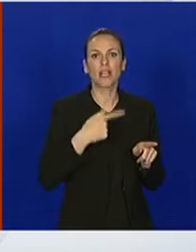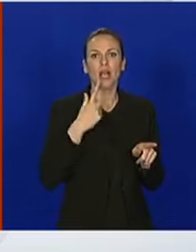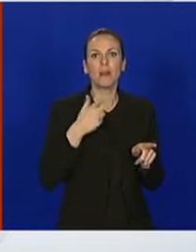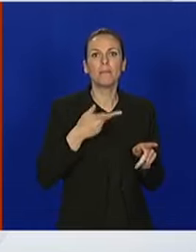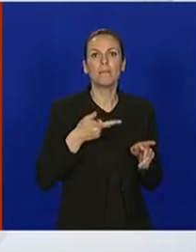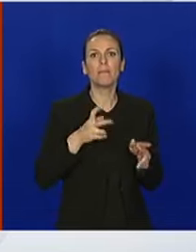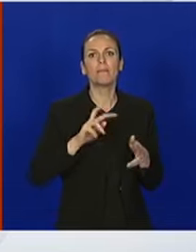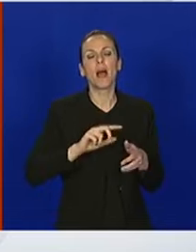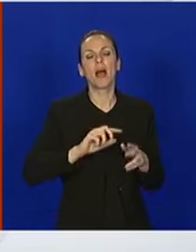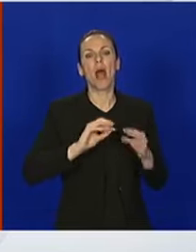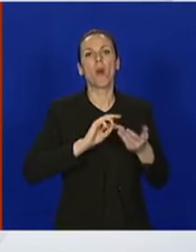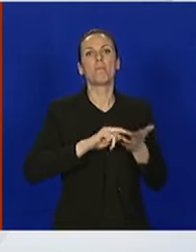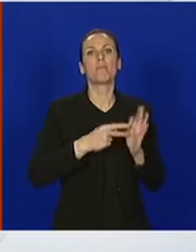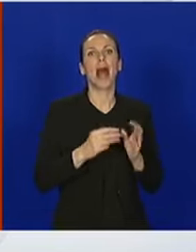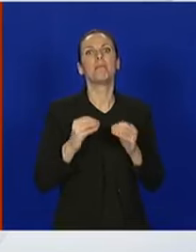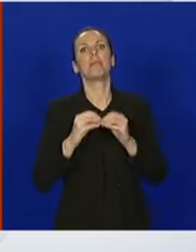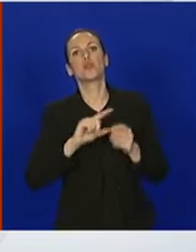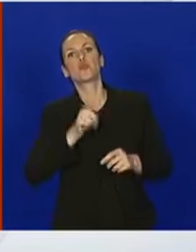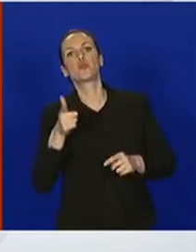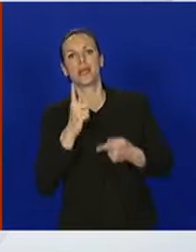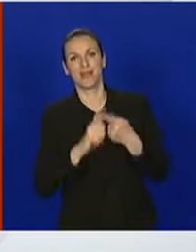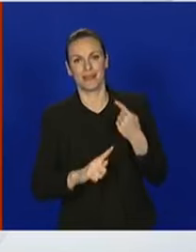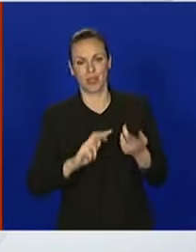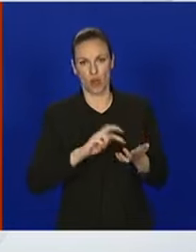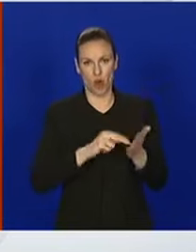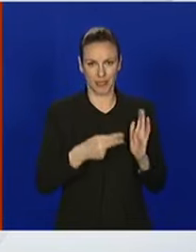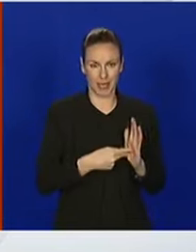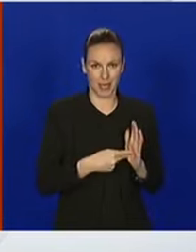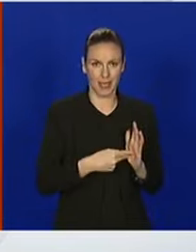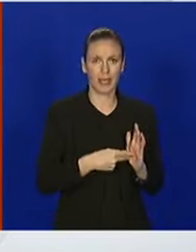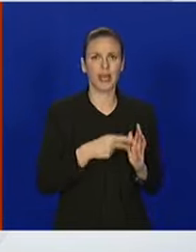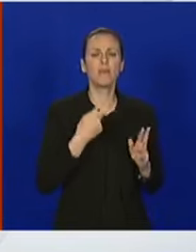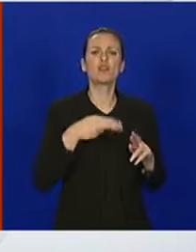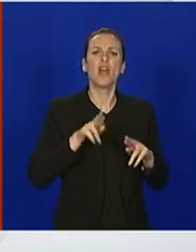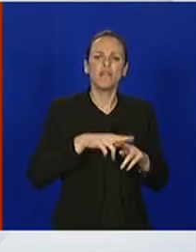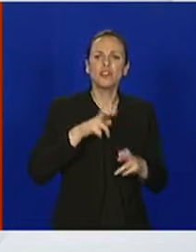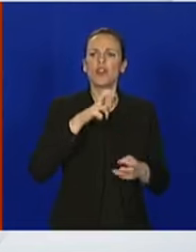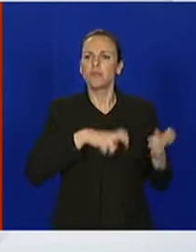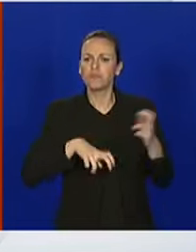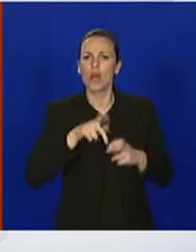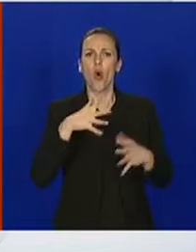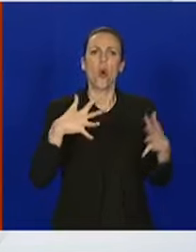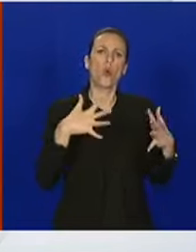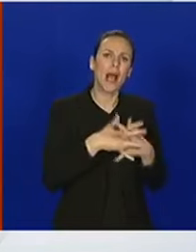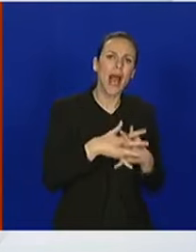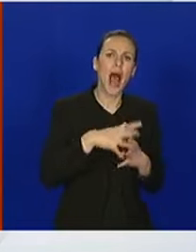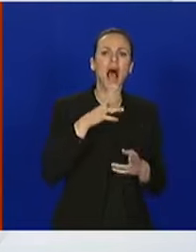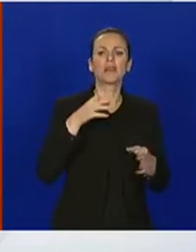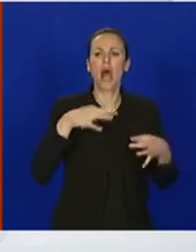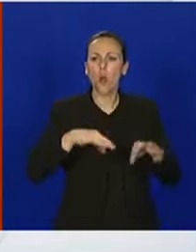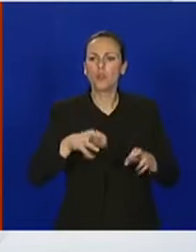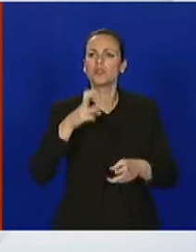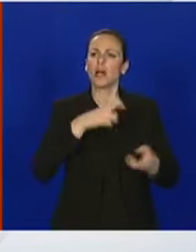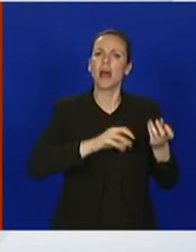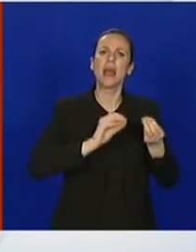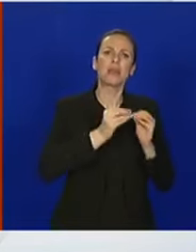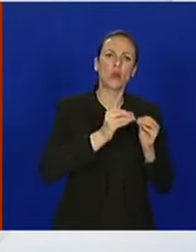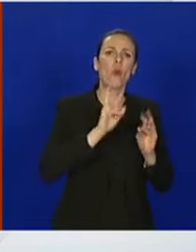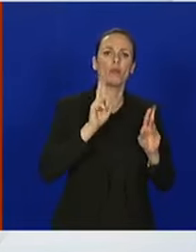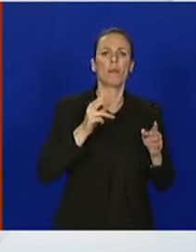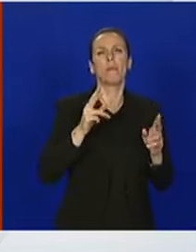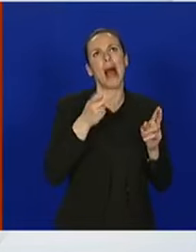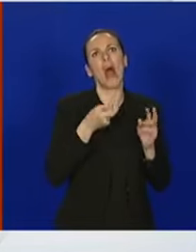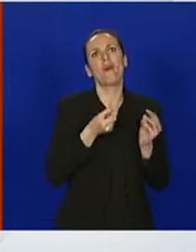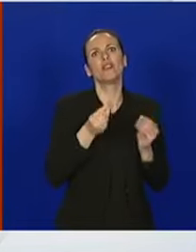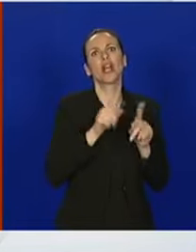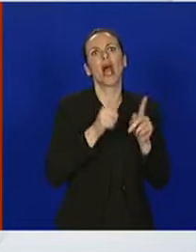S jedne strane, bit će puno više aktivnosti i kretanja po našim gradovima, ulicama, trgovinama. S